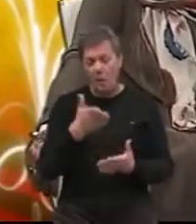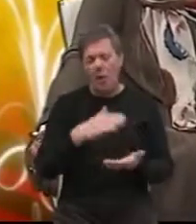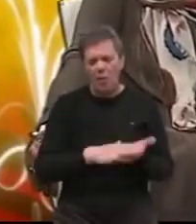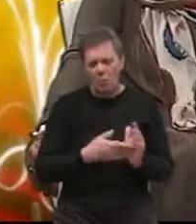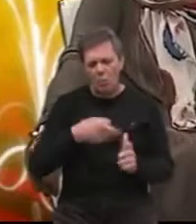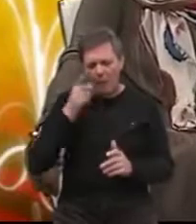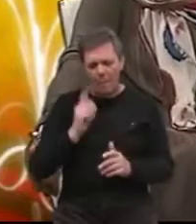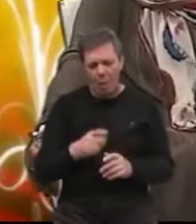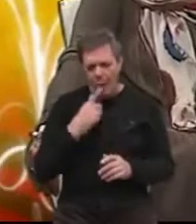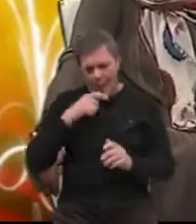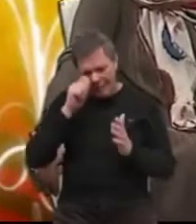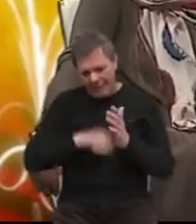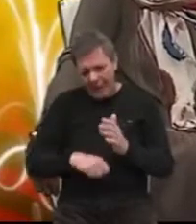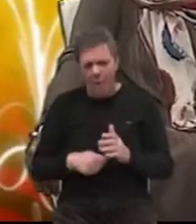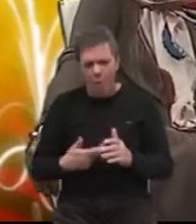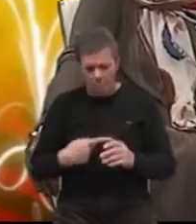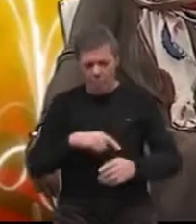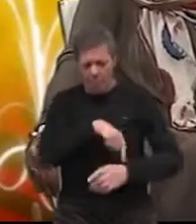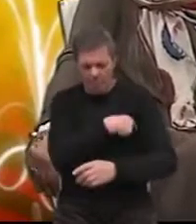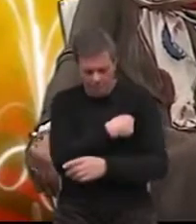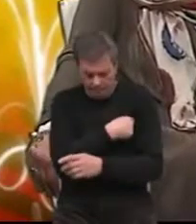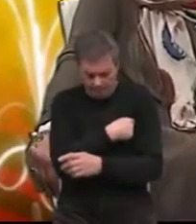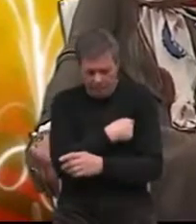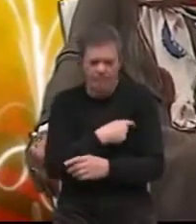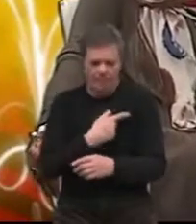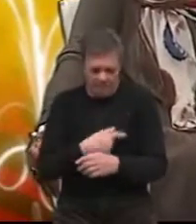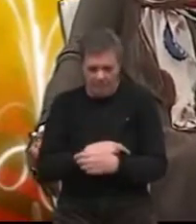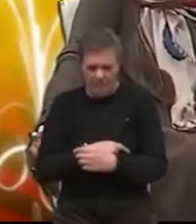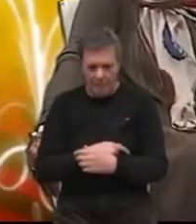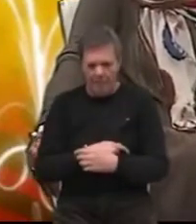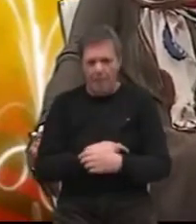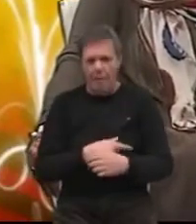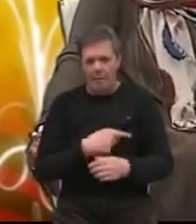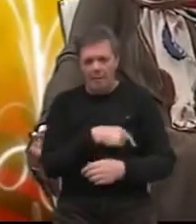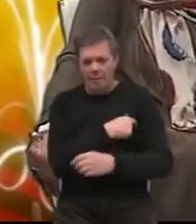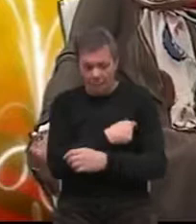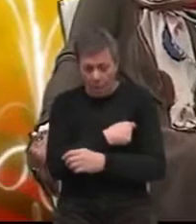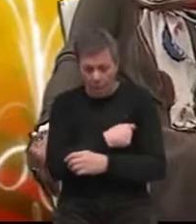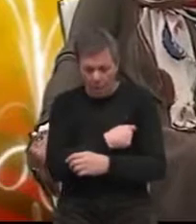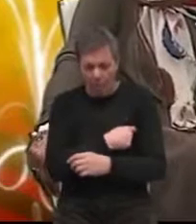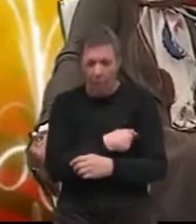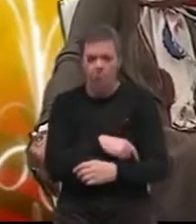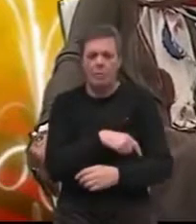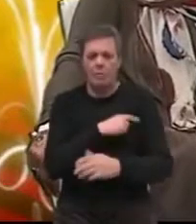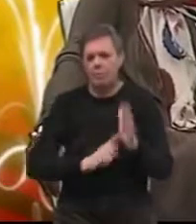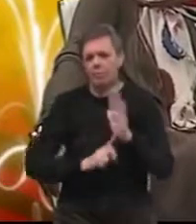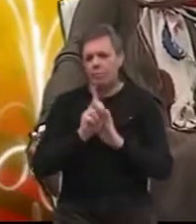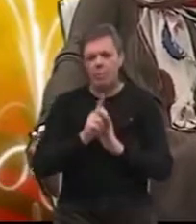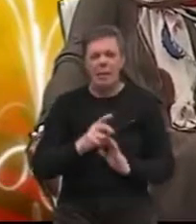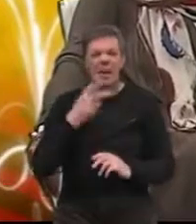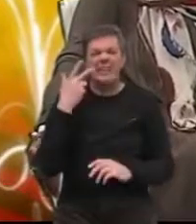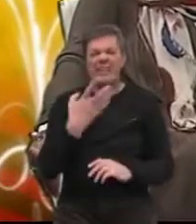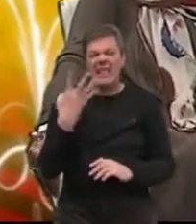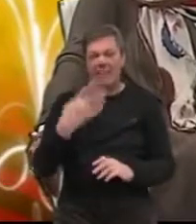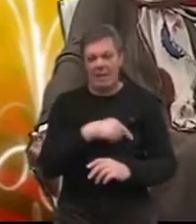supruga morala potajno donesti termometar. Ne izmišljam. Termometar da mu izmjeri temperaturu. Imao je 39.